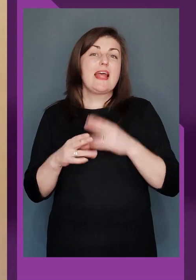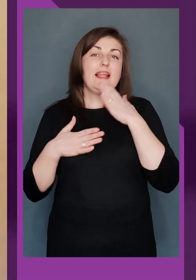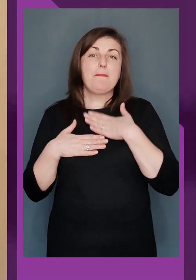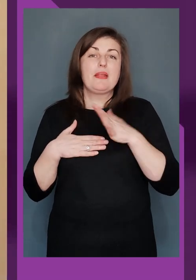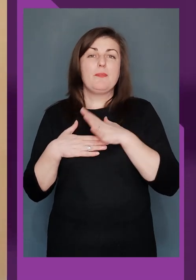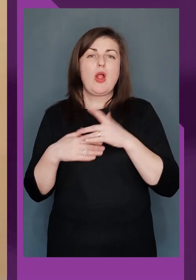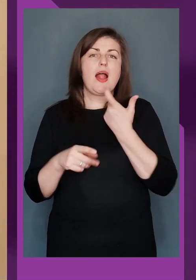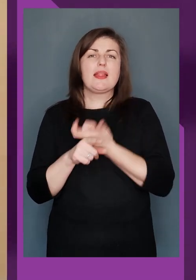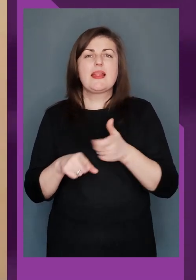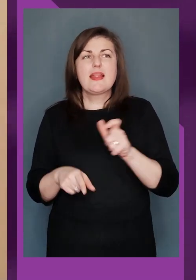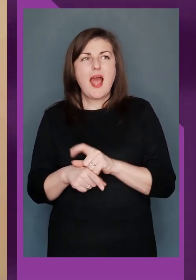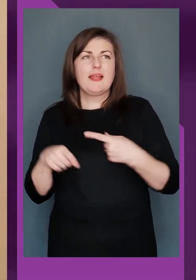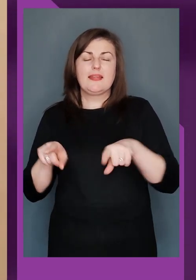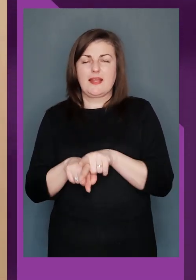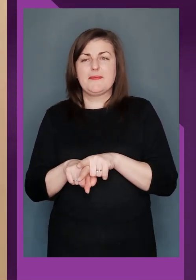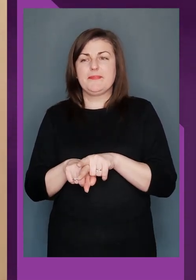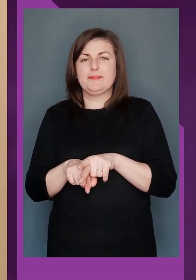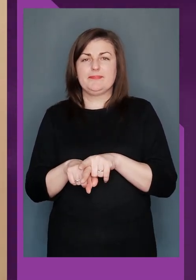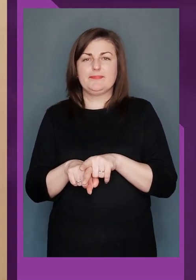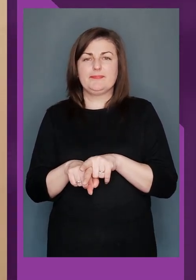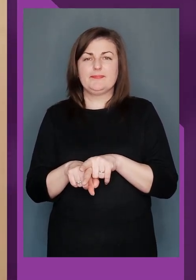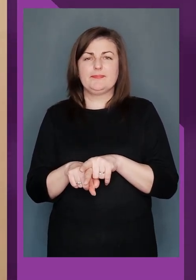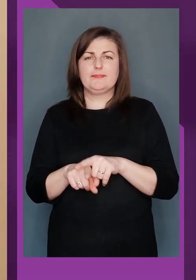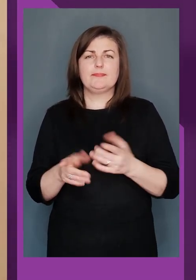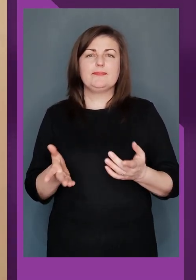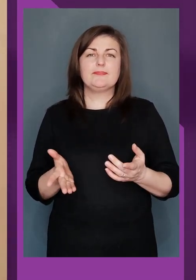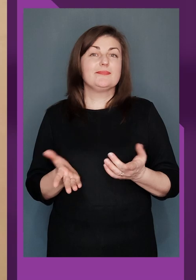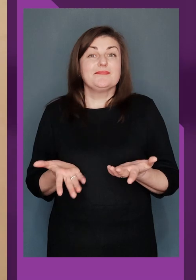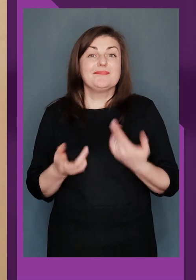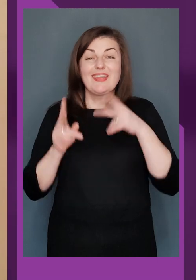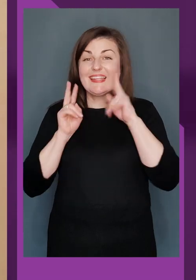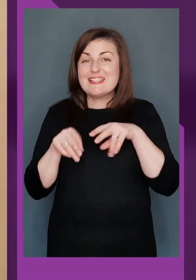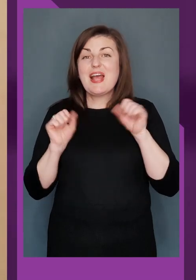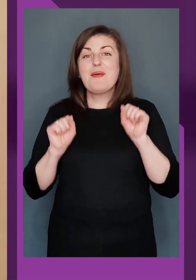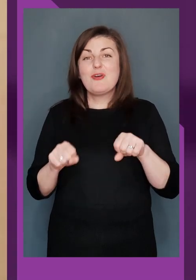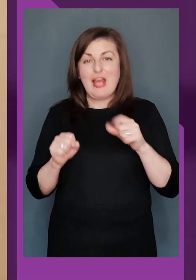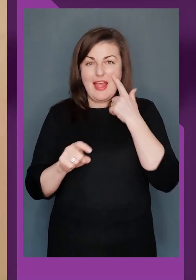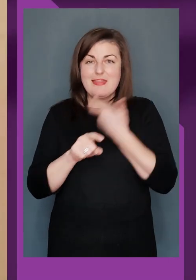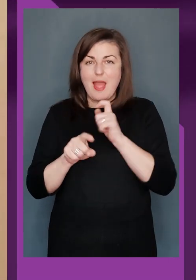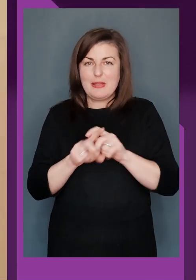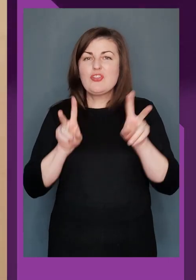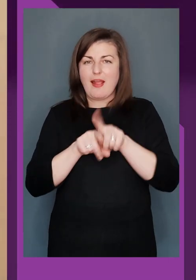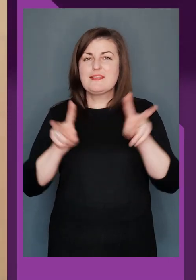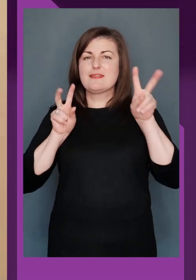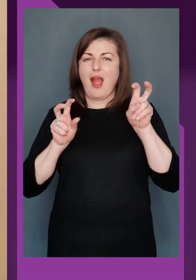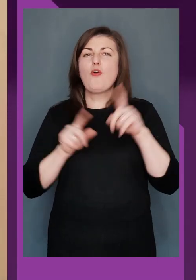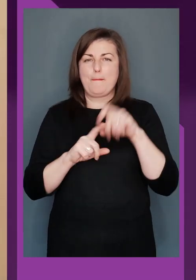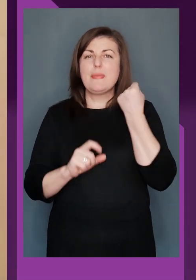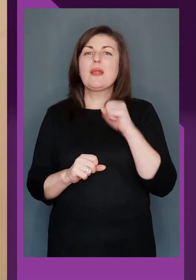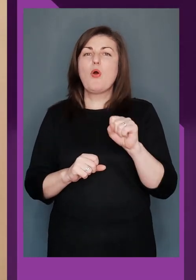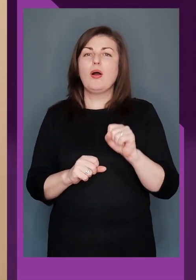І це для мене була найбільш